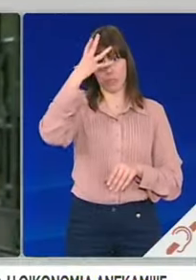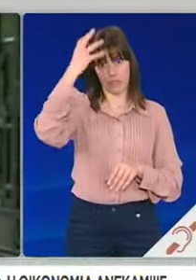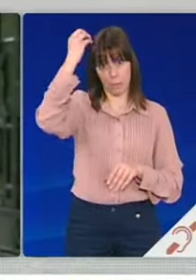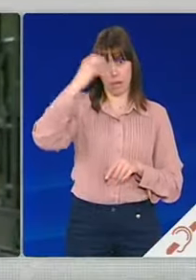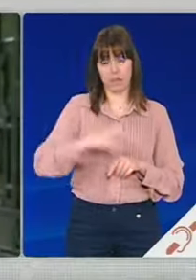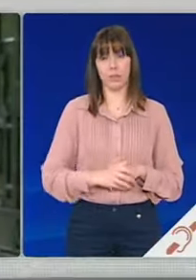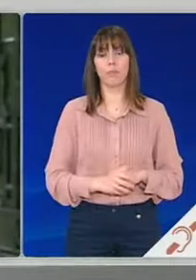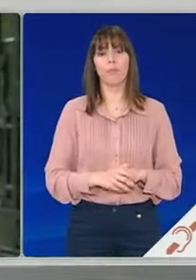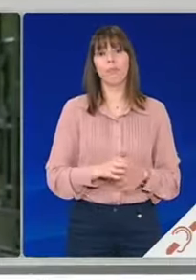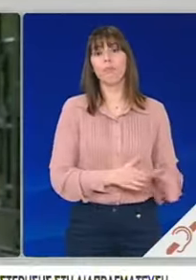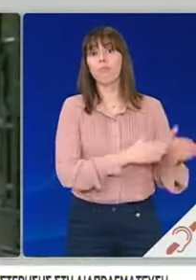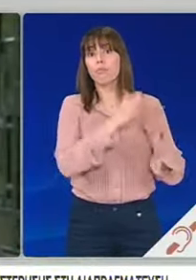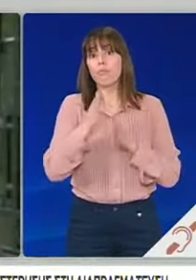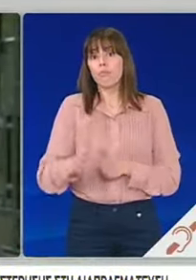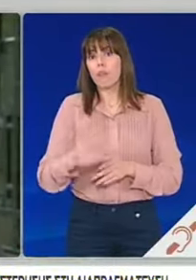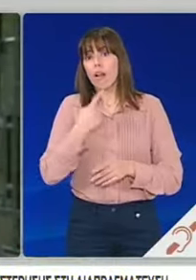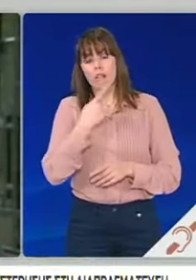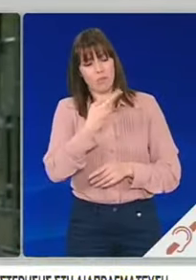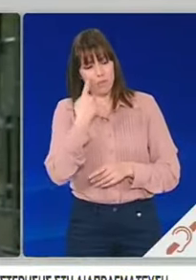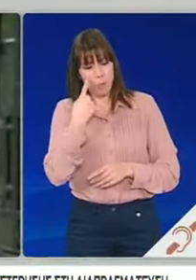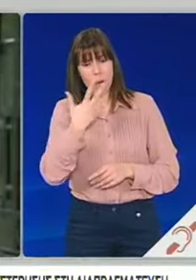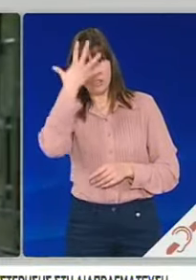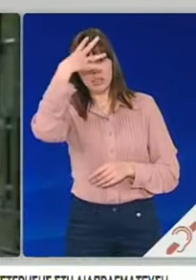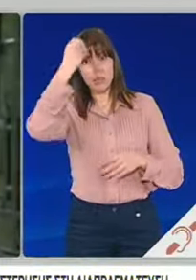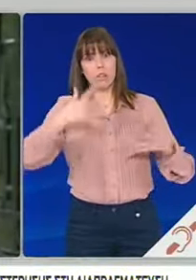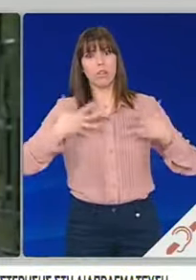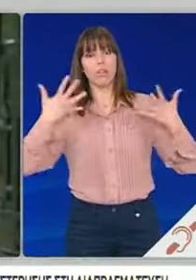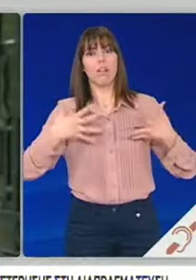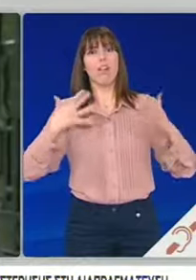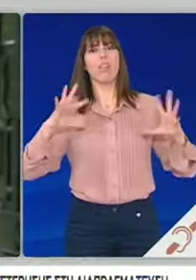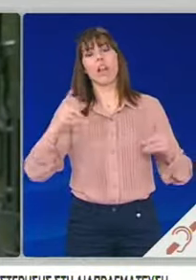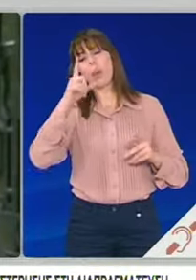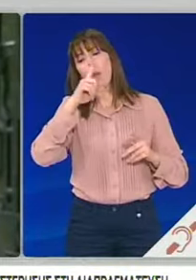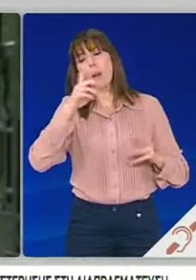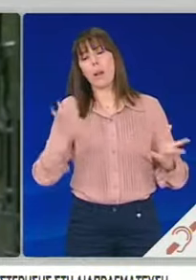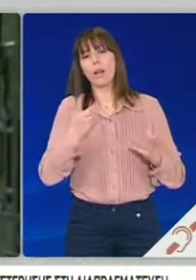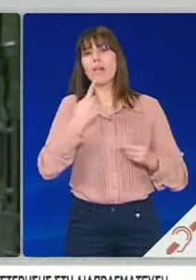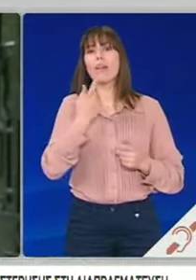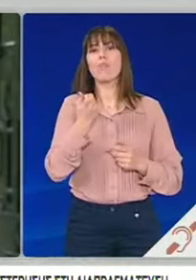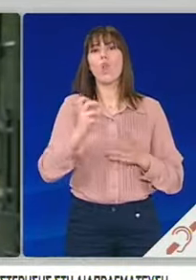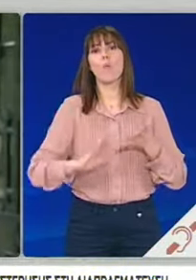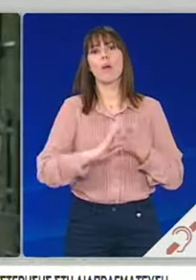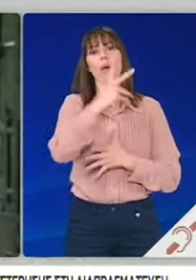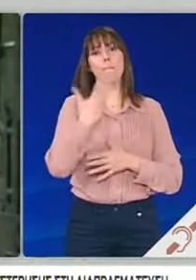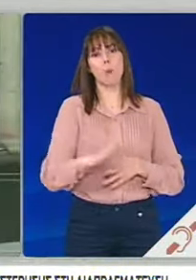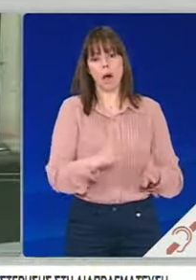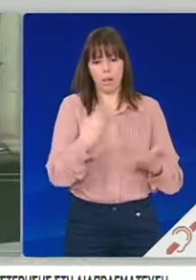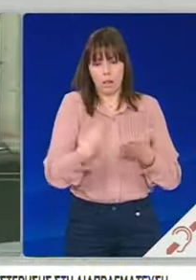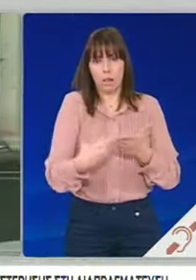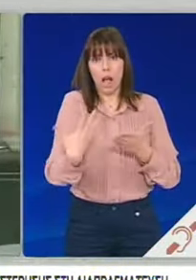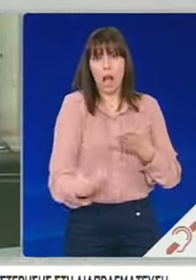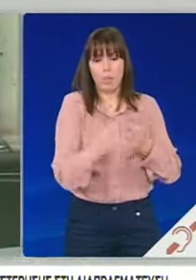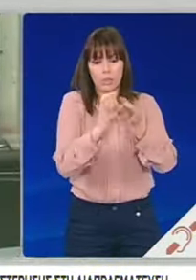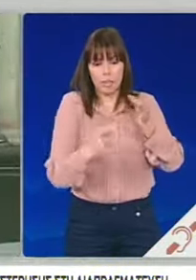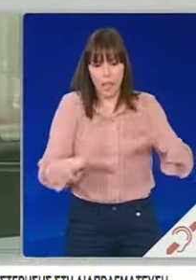Πρωθυπουργός πανηγυρίζει για τη δίθεν επιστροφή της οικονομίας σε θετικούς ρυθμούς ανάπτυξης, «Τα στοιχεία των διαψεύγουν» σχολίασε ο